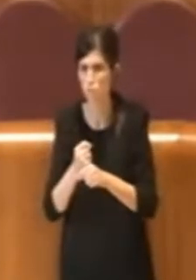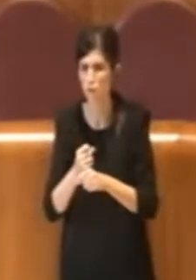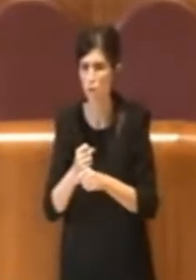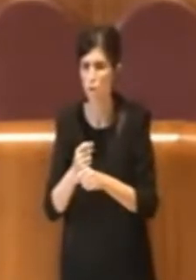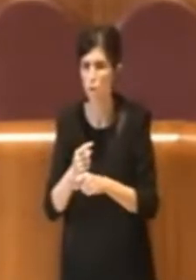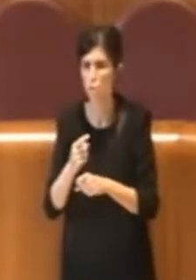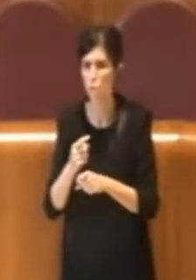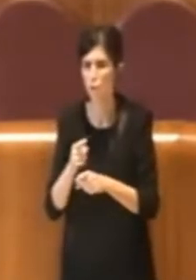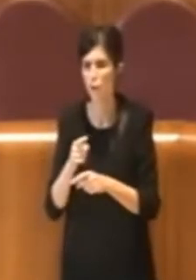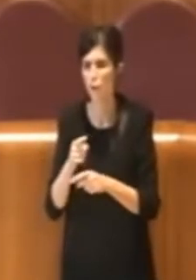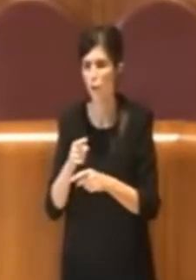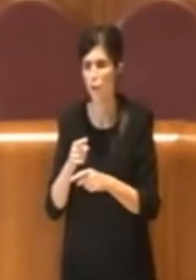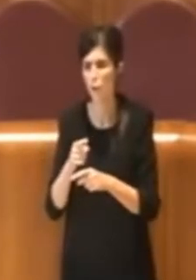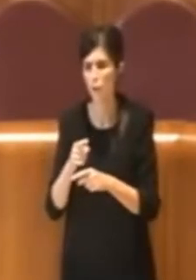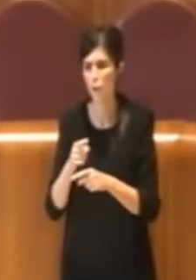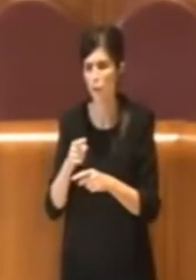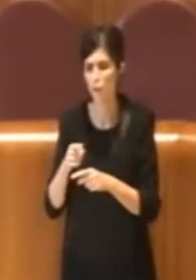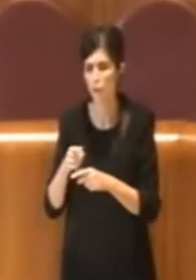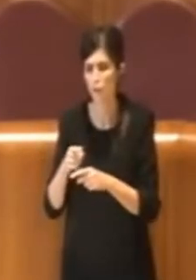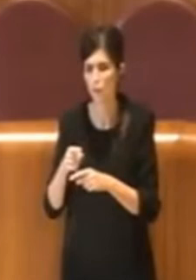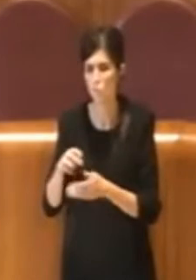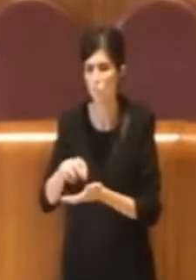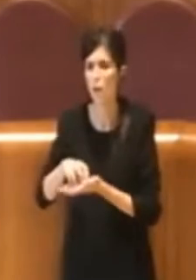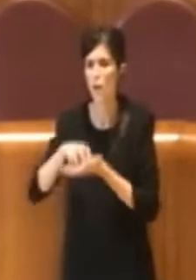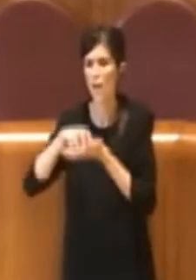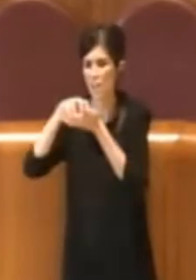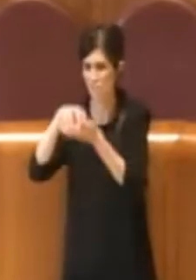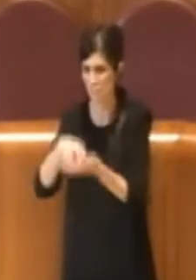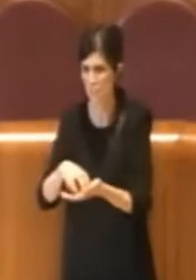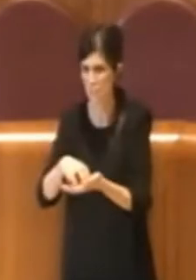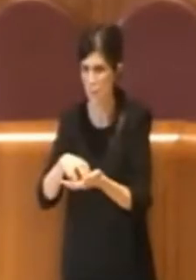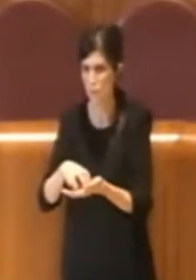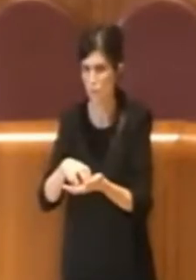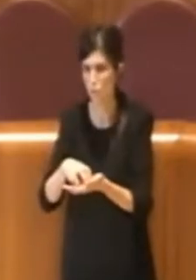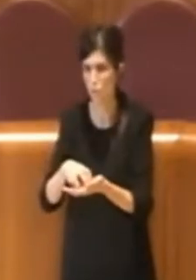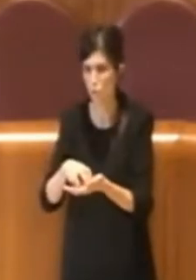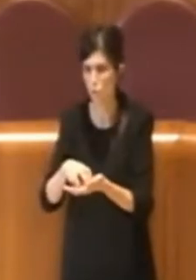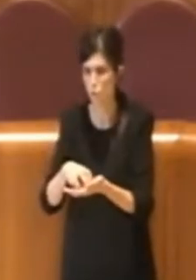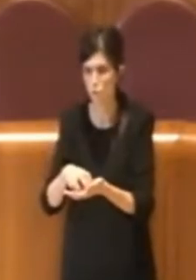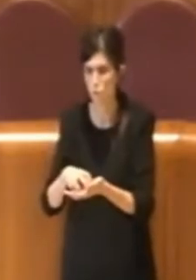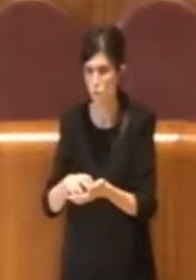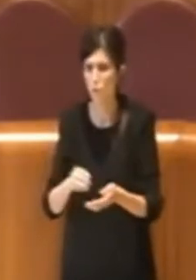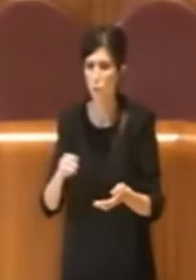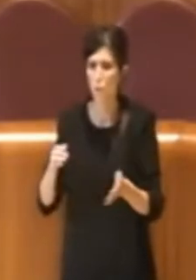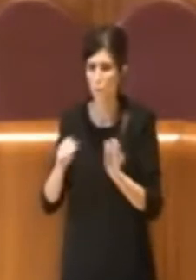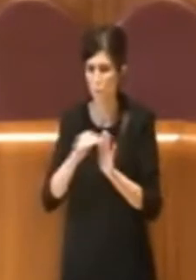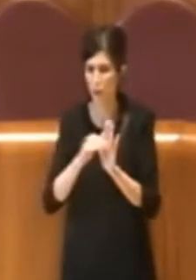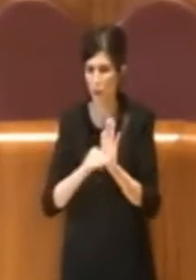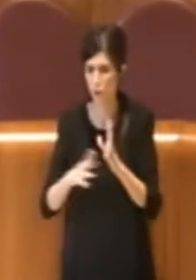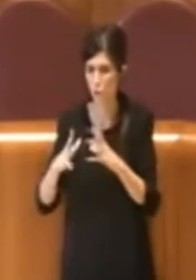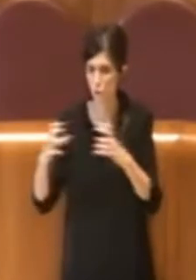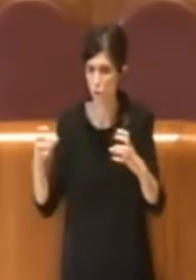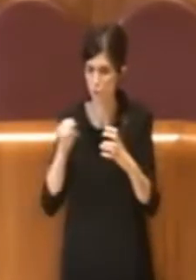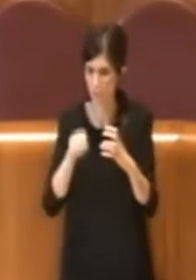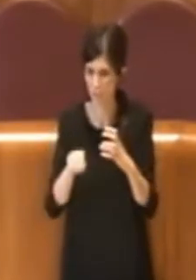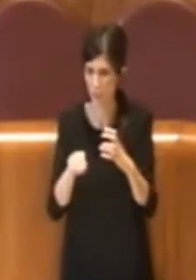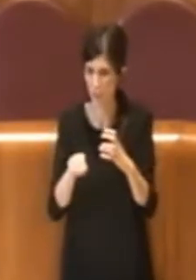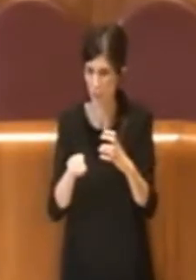dell'investimento abbondante che ha effettuato nel proprio piano industriale, non solo nella